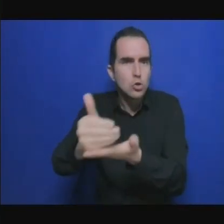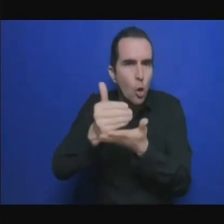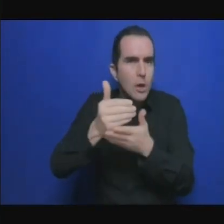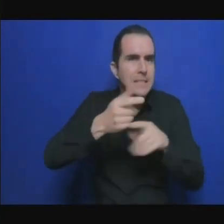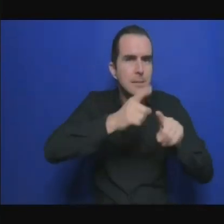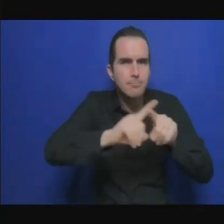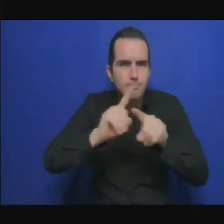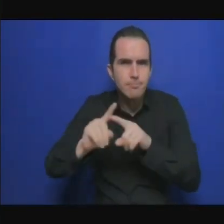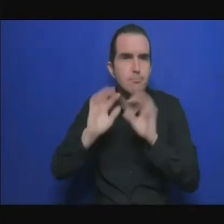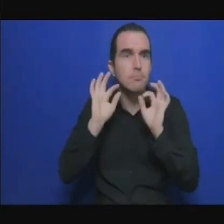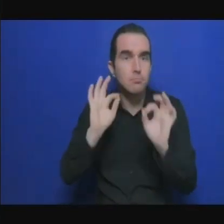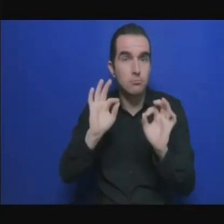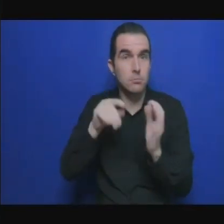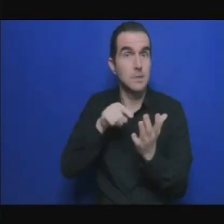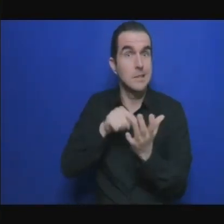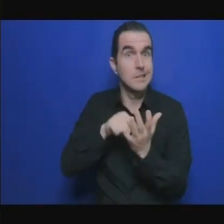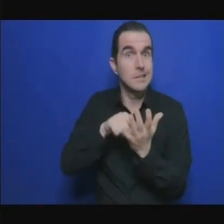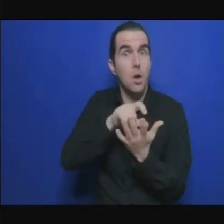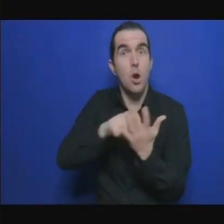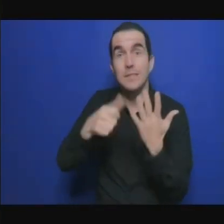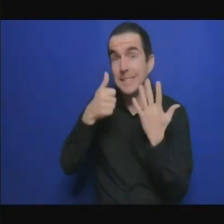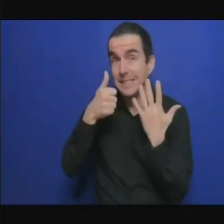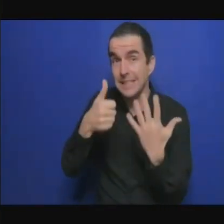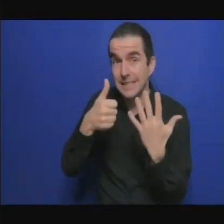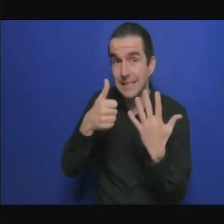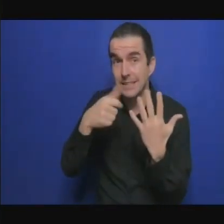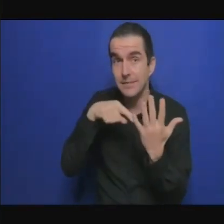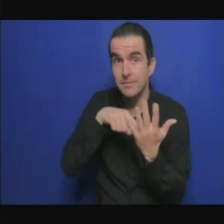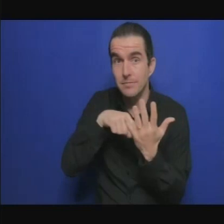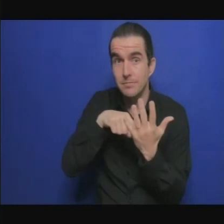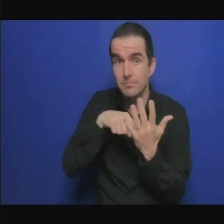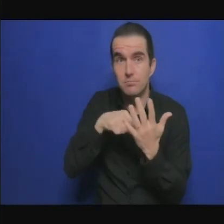Aujourd'hui, nous avons sept experts.